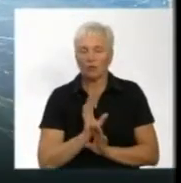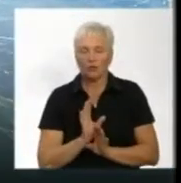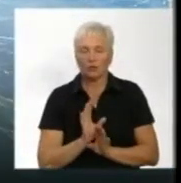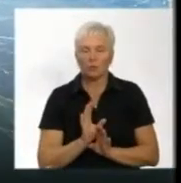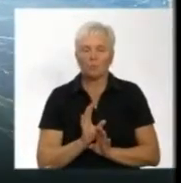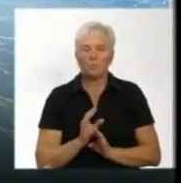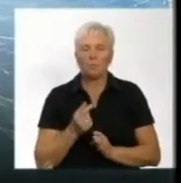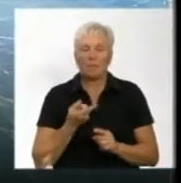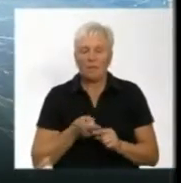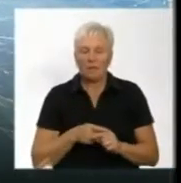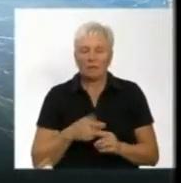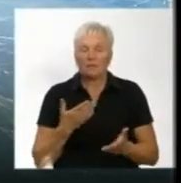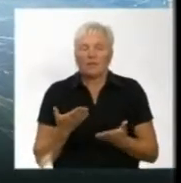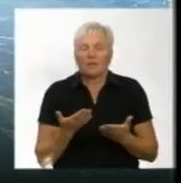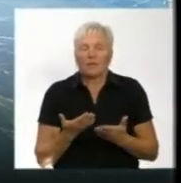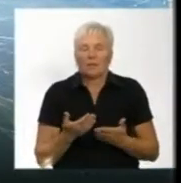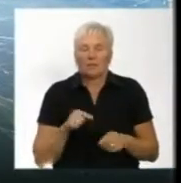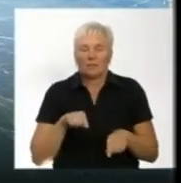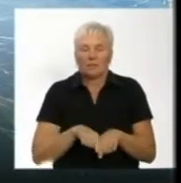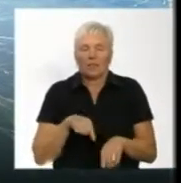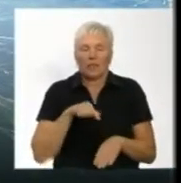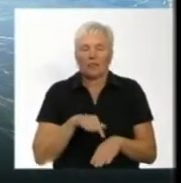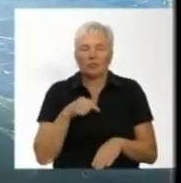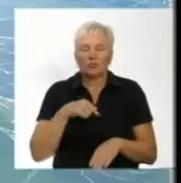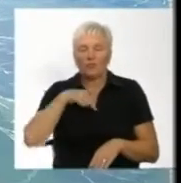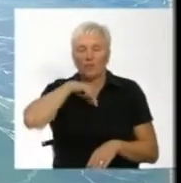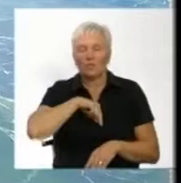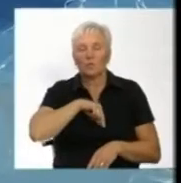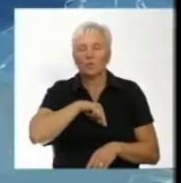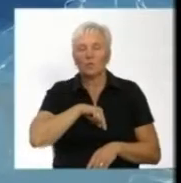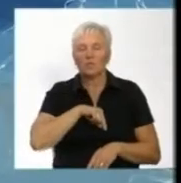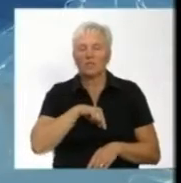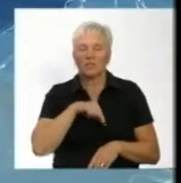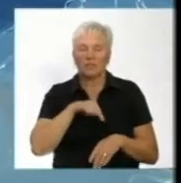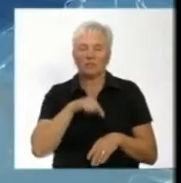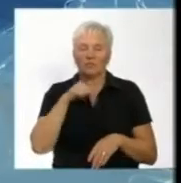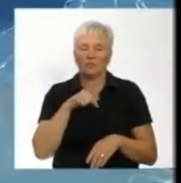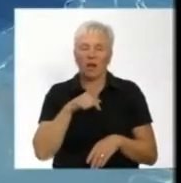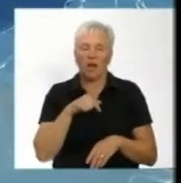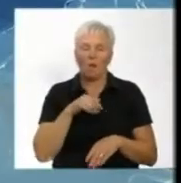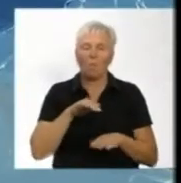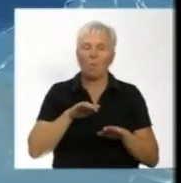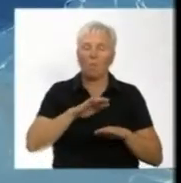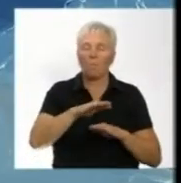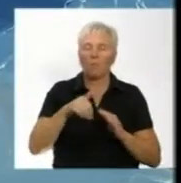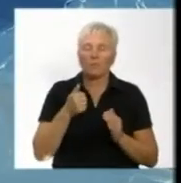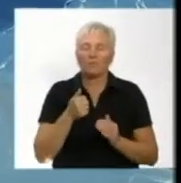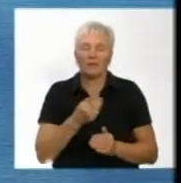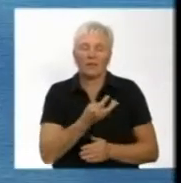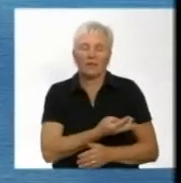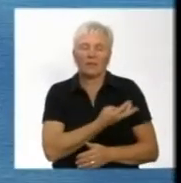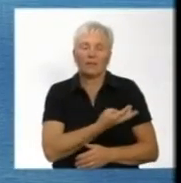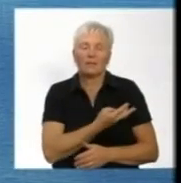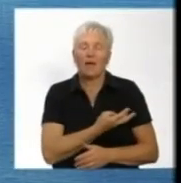Це якесь відчуття, внутрішній відчуття, внутрішній позов, натхнення,